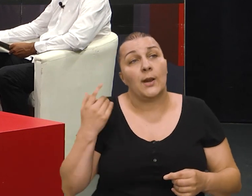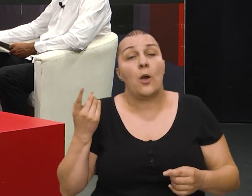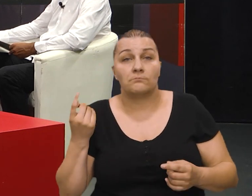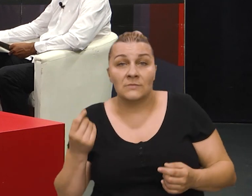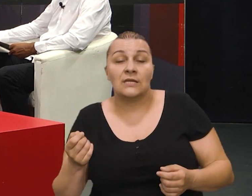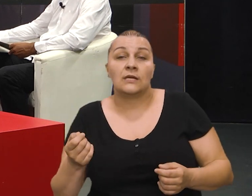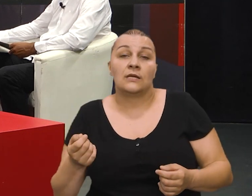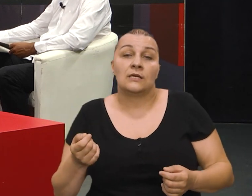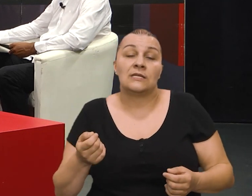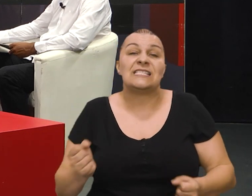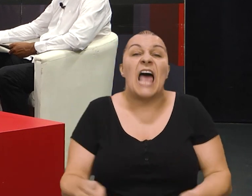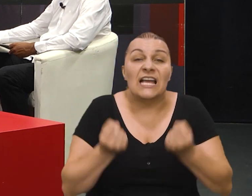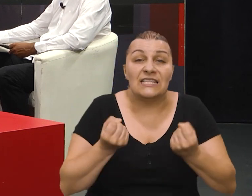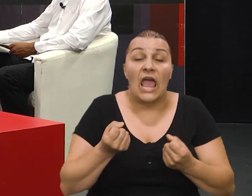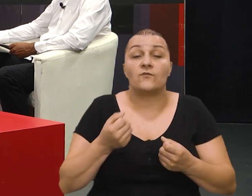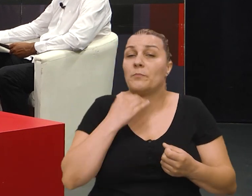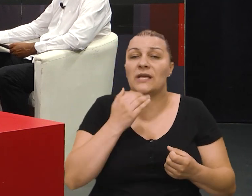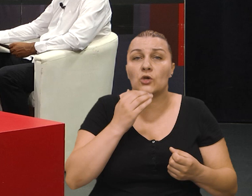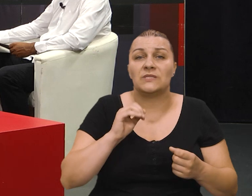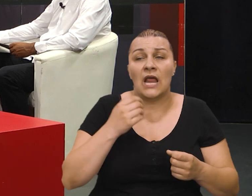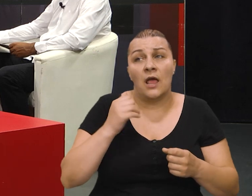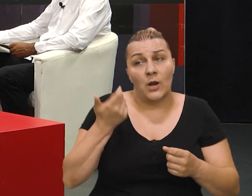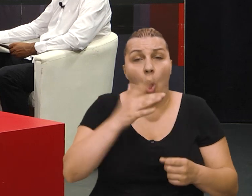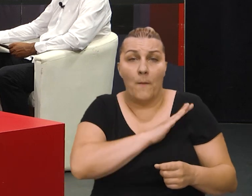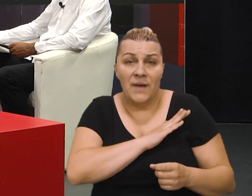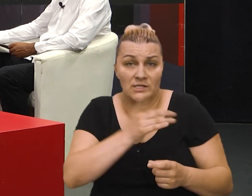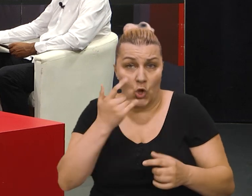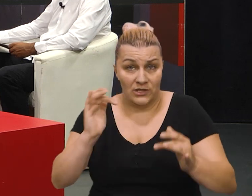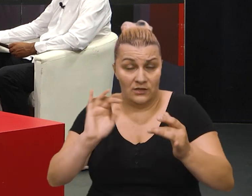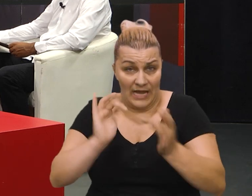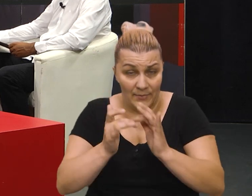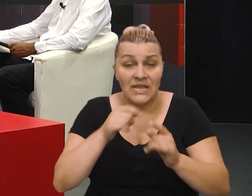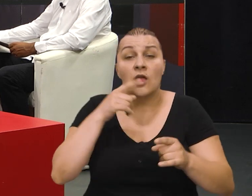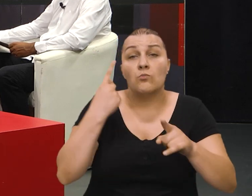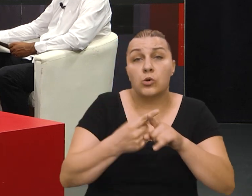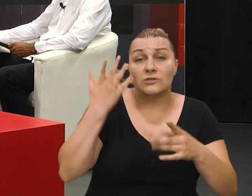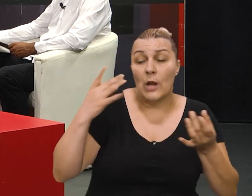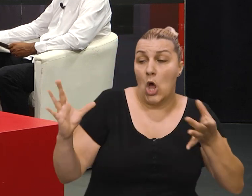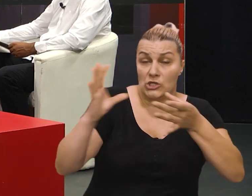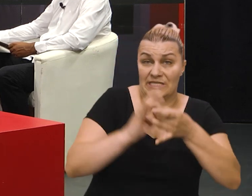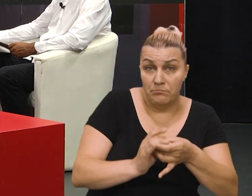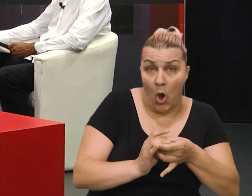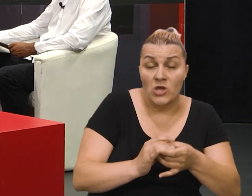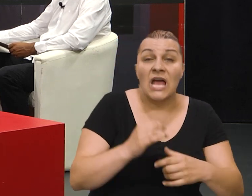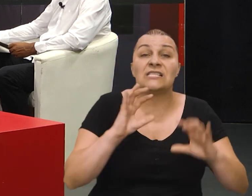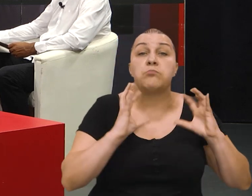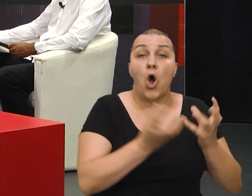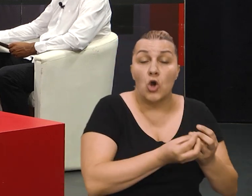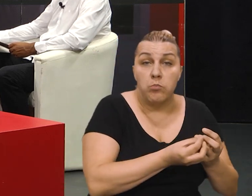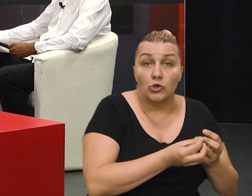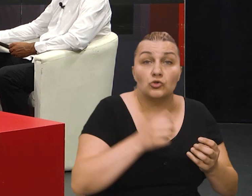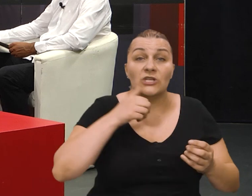u smislu ugroze od neprijatelja, jel? On je bio značajan što je to bio i spoj i veze iz zbornog područja i